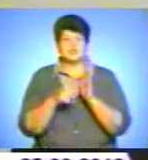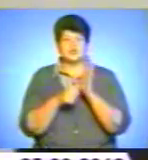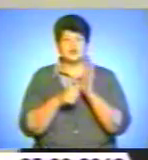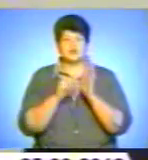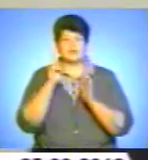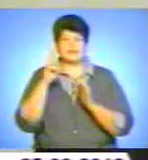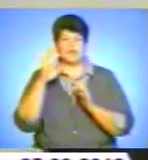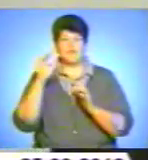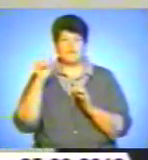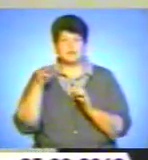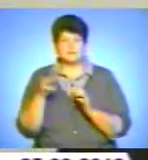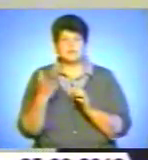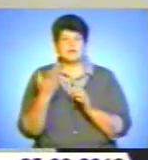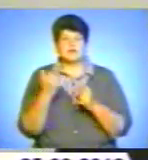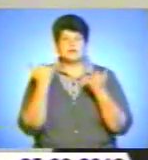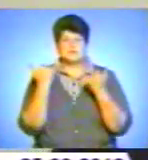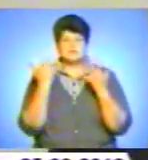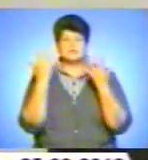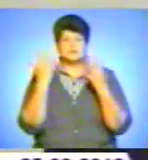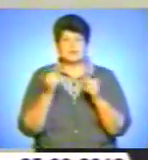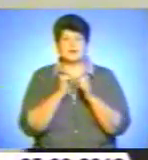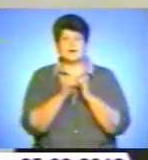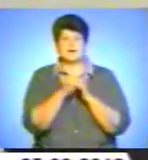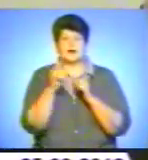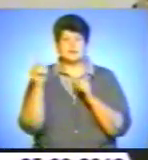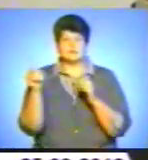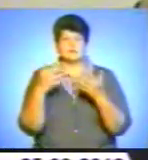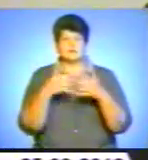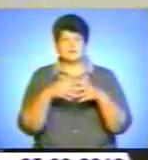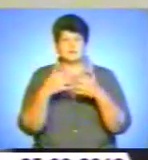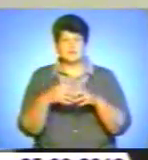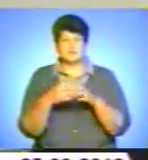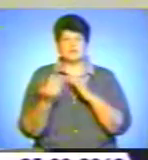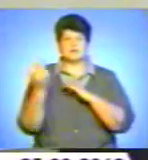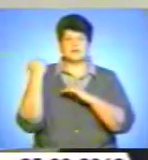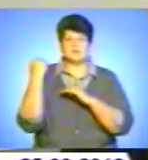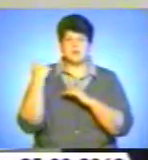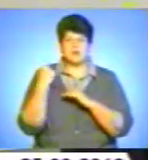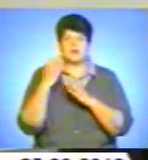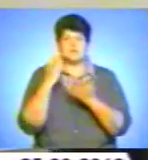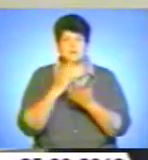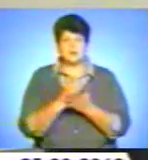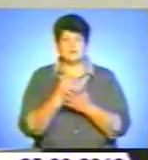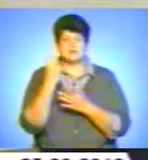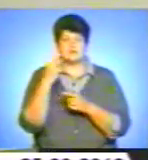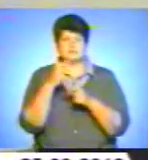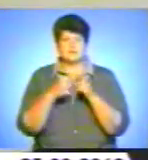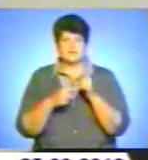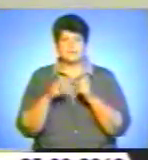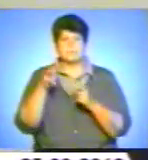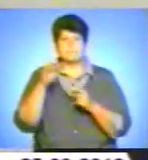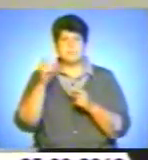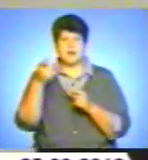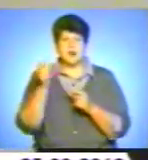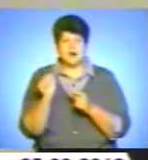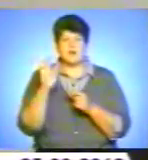машини. На сьогоднішній день кожна із машин, яка представлена тут в цехі ззади мене, має 2,5 МВт установленої мощності і